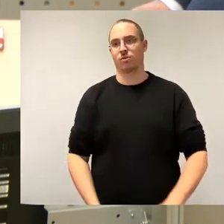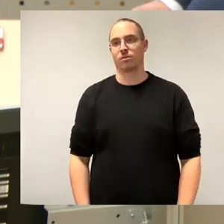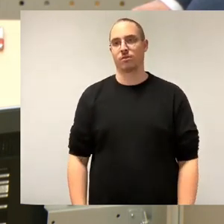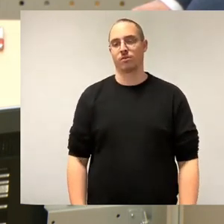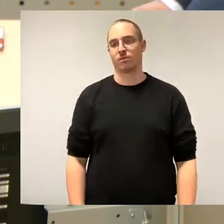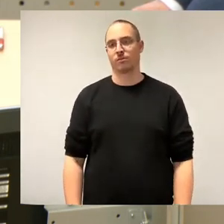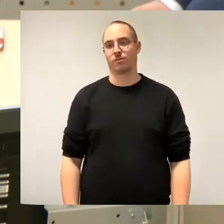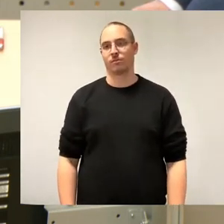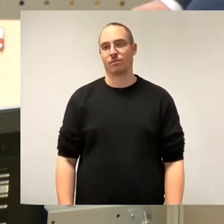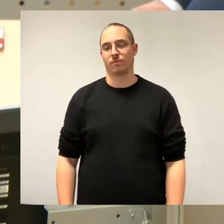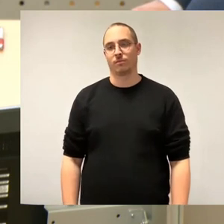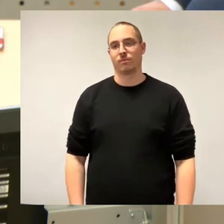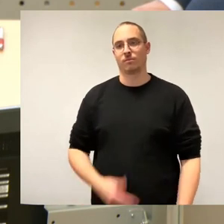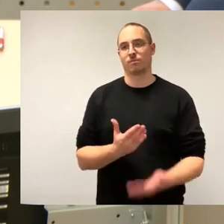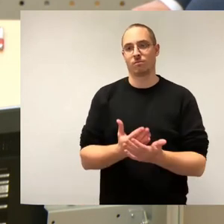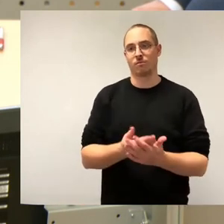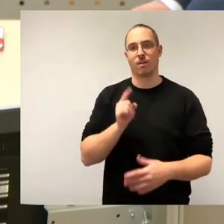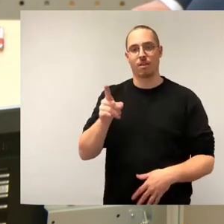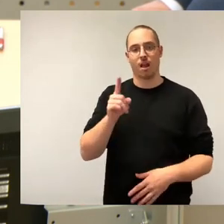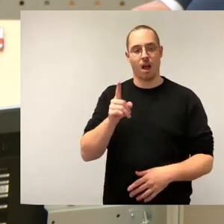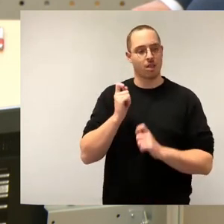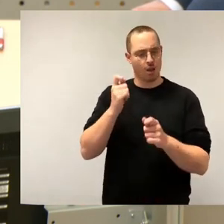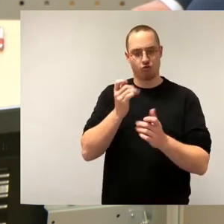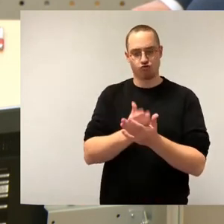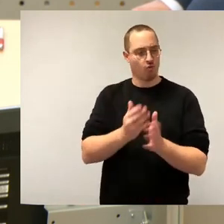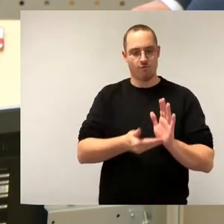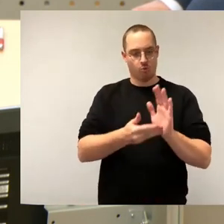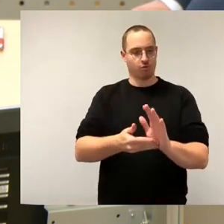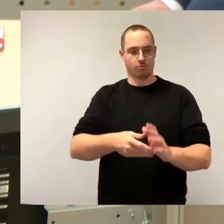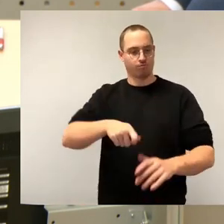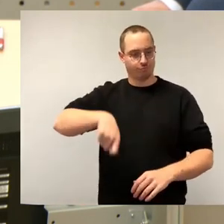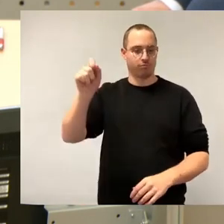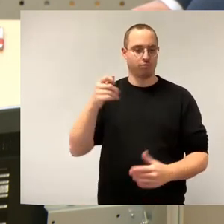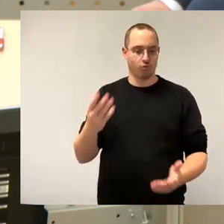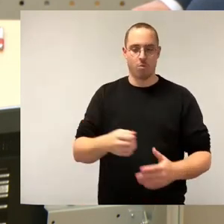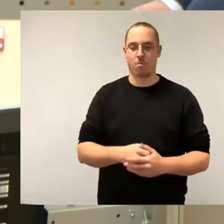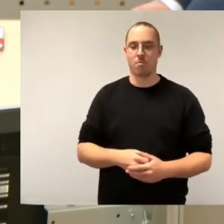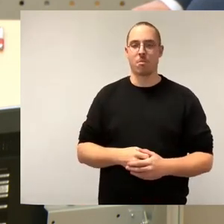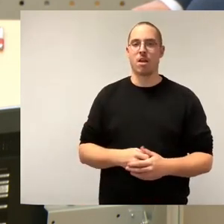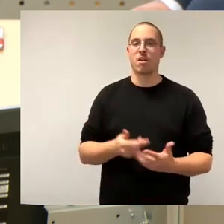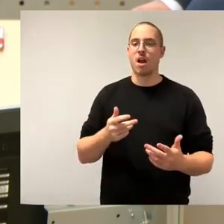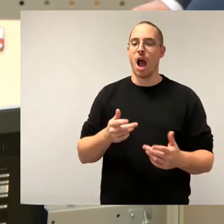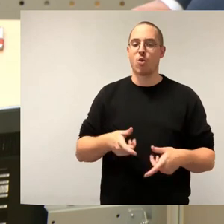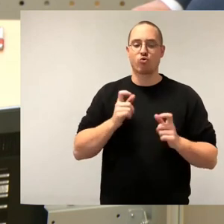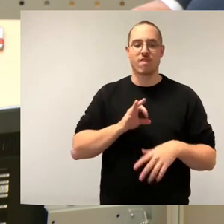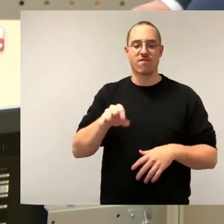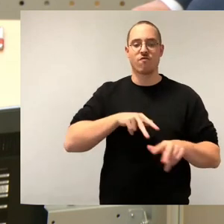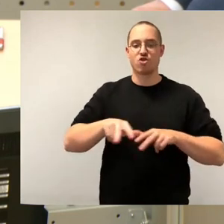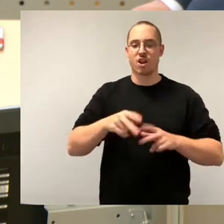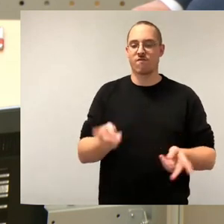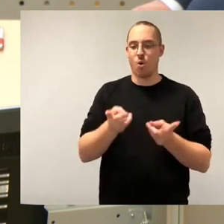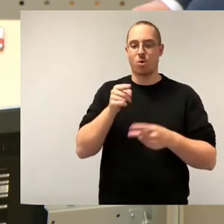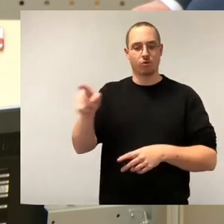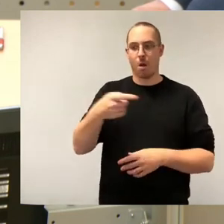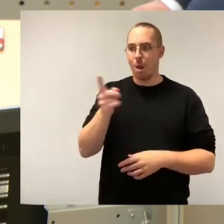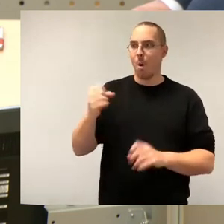Antrag, denke ich, auch hinreichend vorgestellt. Wir haben im Ausschuss für Wirtschaftsförderung eine sehr breite Zustimmung bekommen. Und ich rege an, dass wir das heute